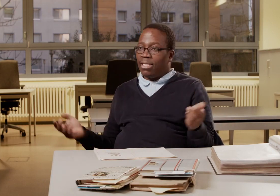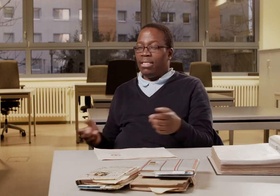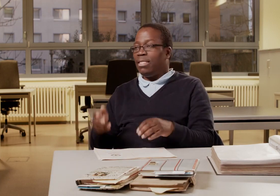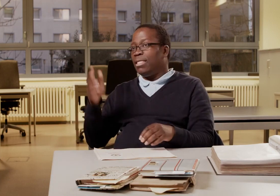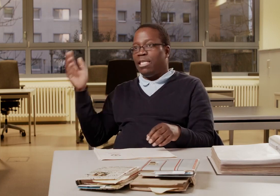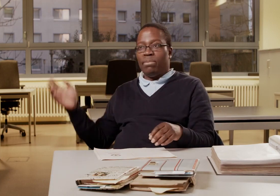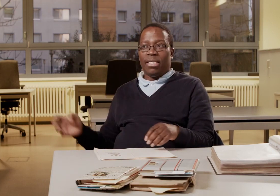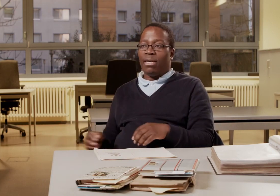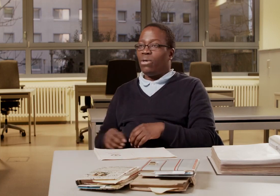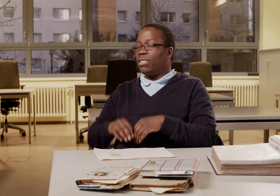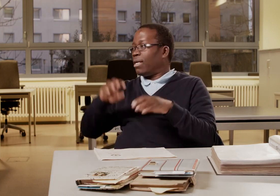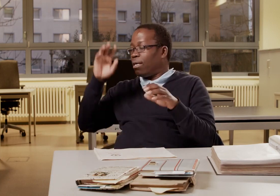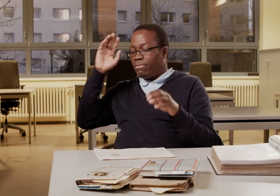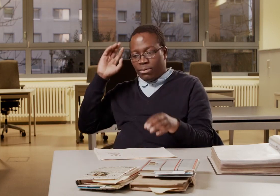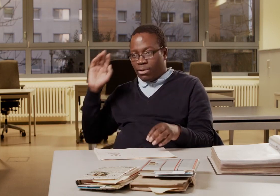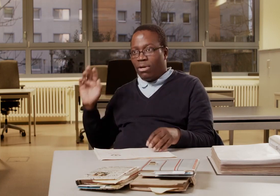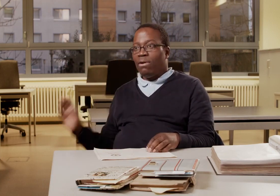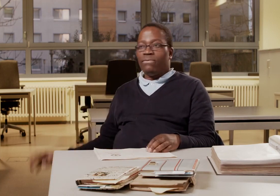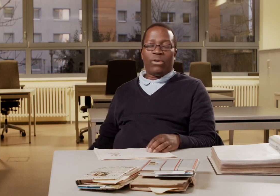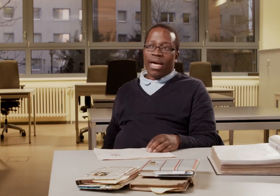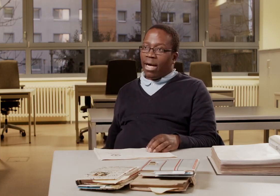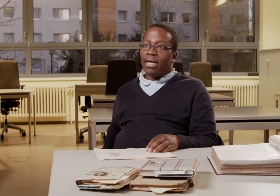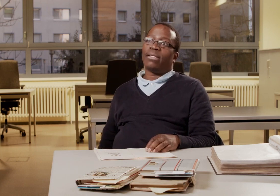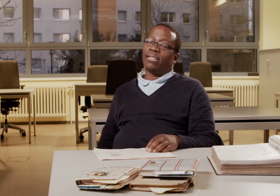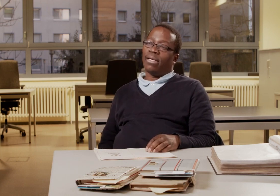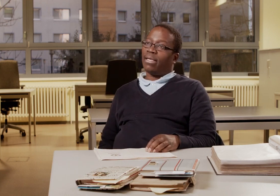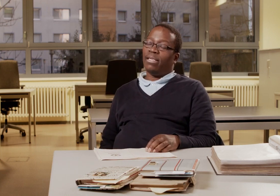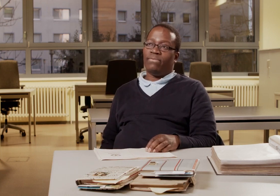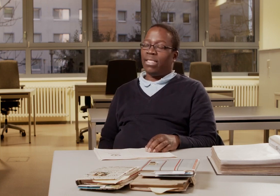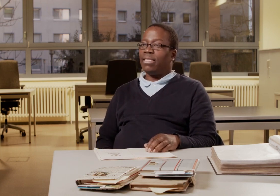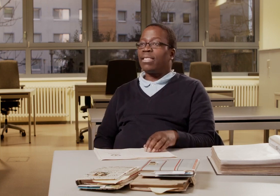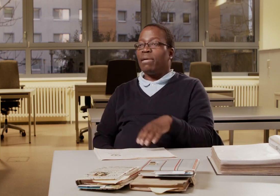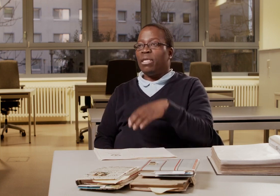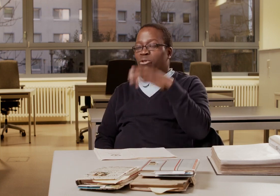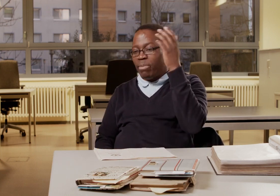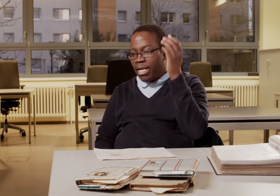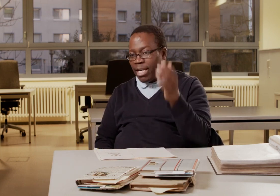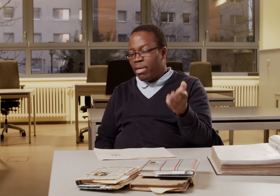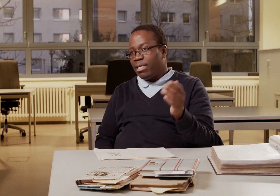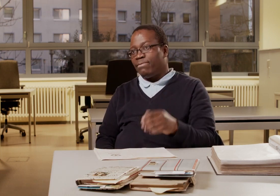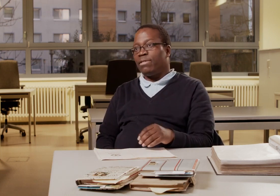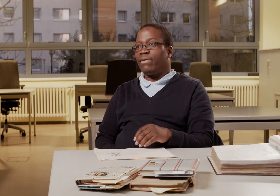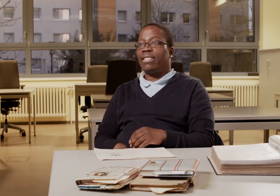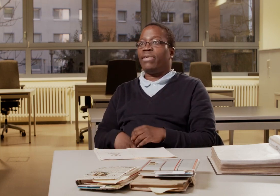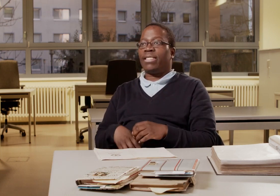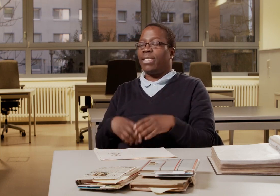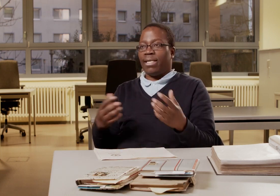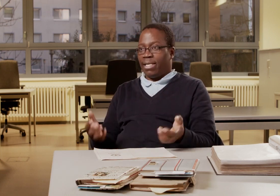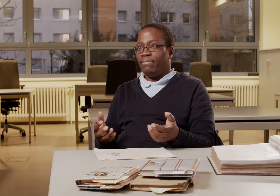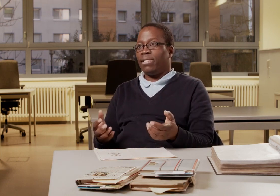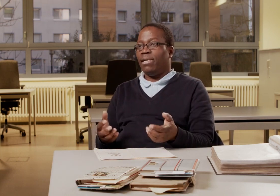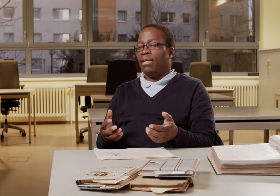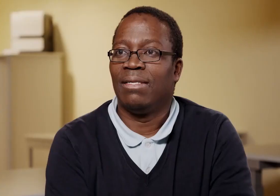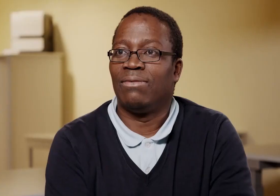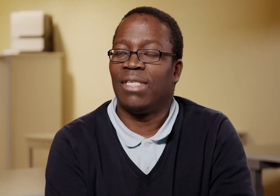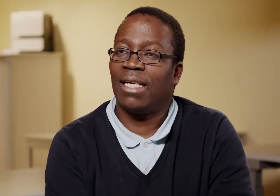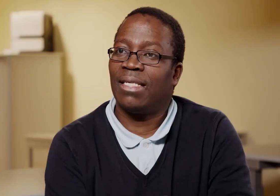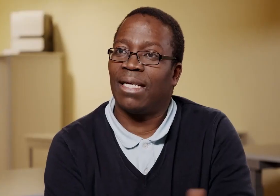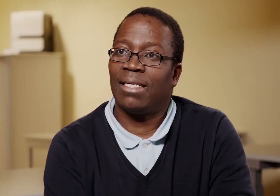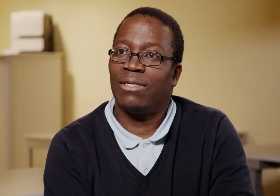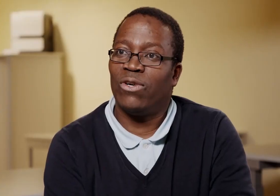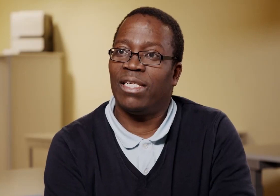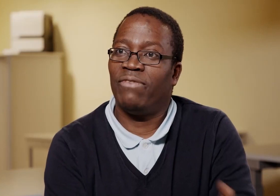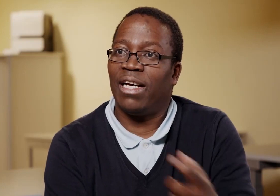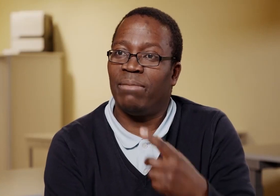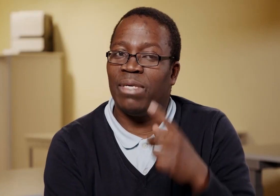Studenten, die in den 70ern oder vor Jahren erkämpft. Das haben die Überlebenden von zweiter Weltkrieg erkämpft. Und